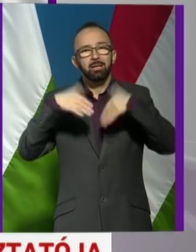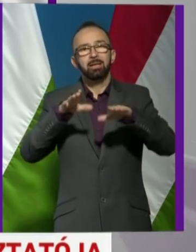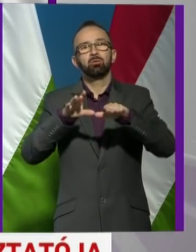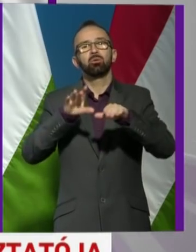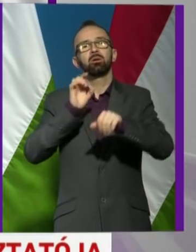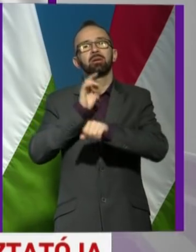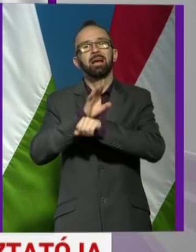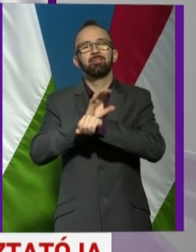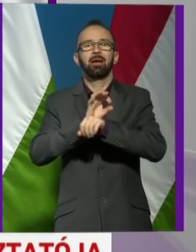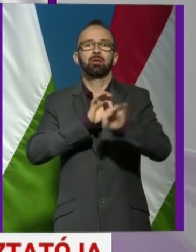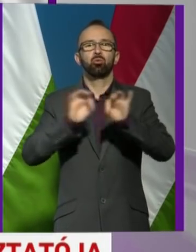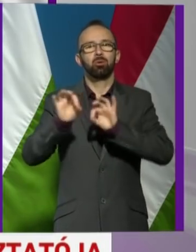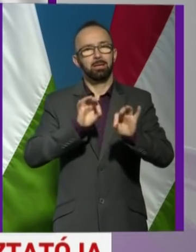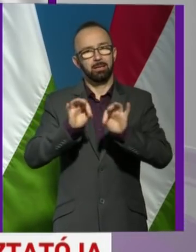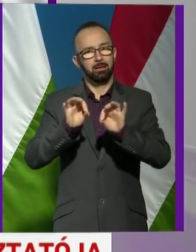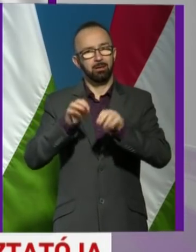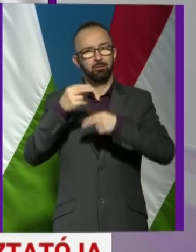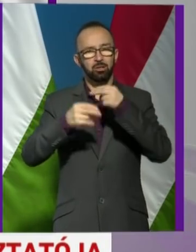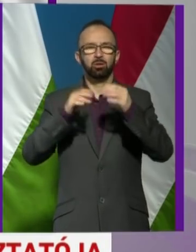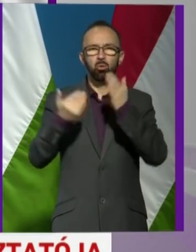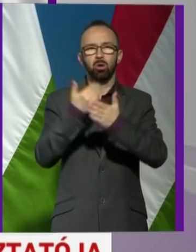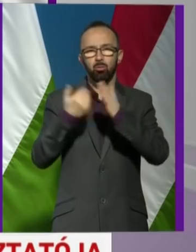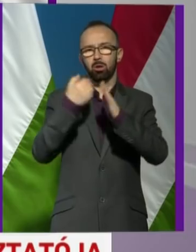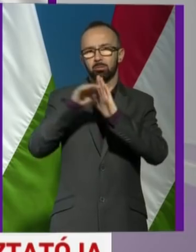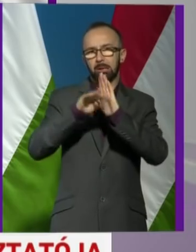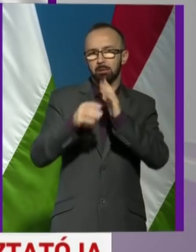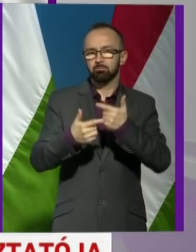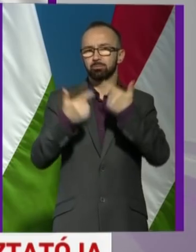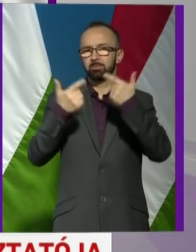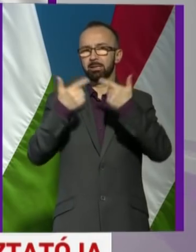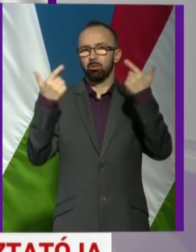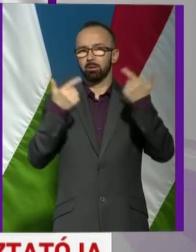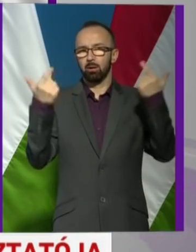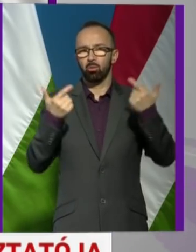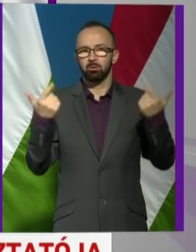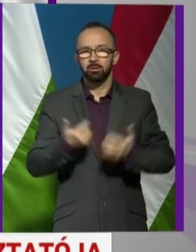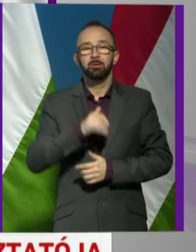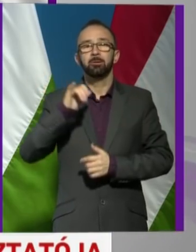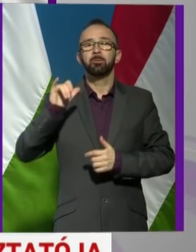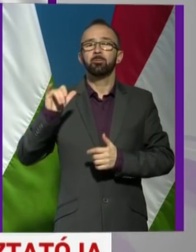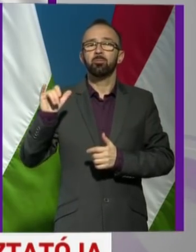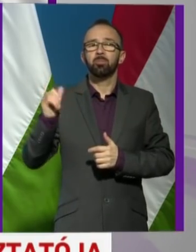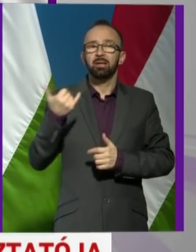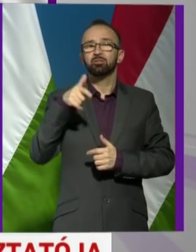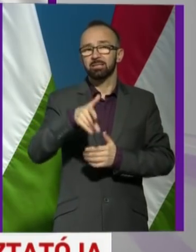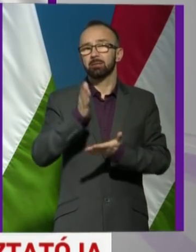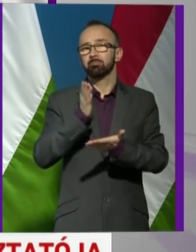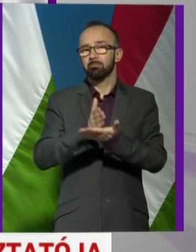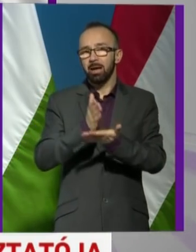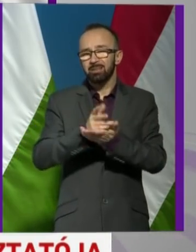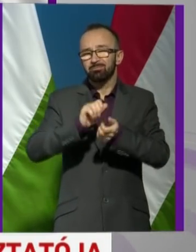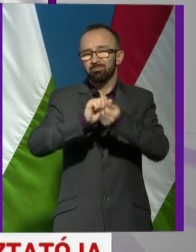járványúgyi vizsgálat. Majd újabb-újabb tények kerülnek felfedésre, és ezek bizony